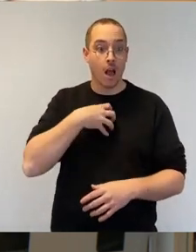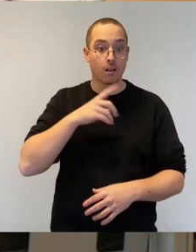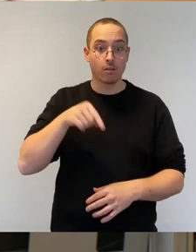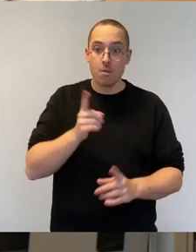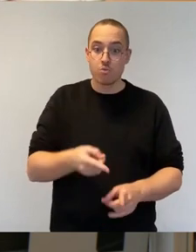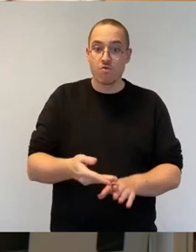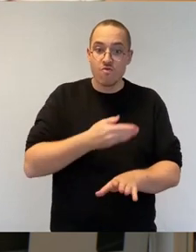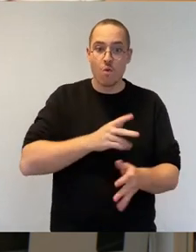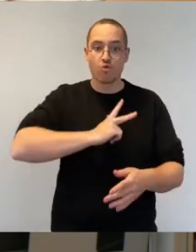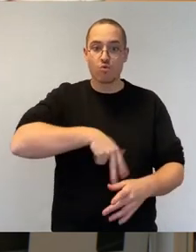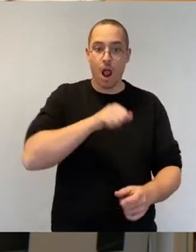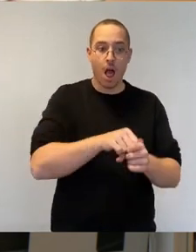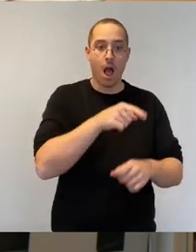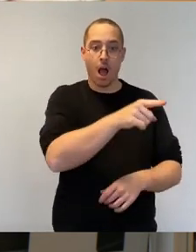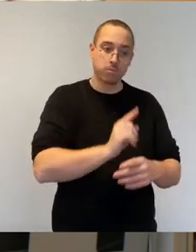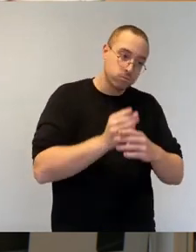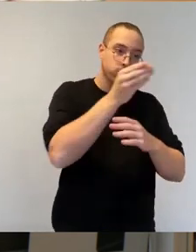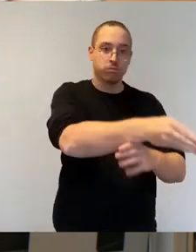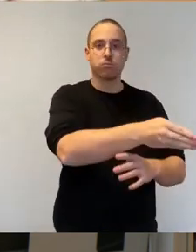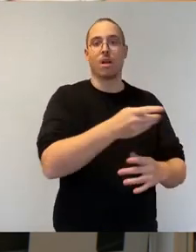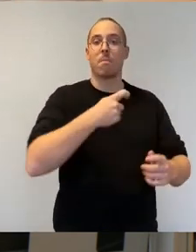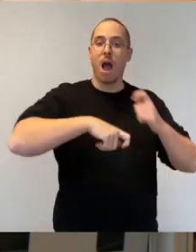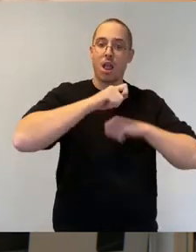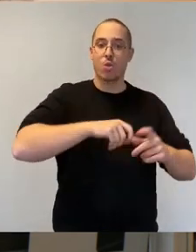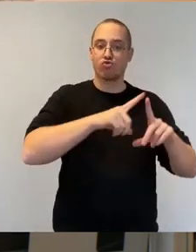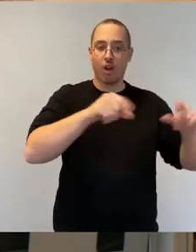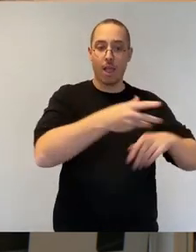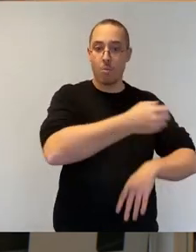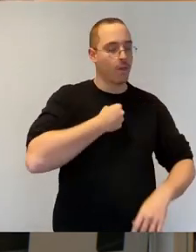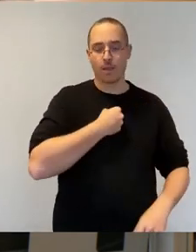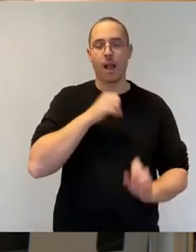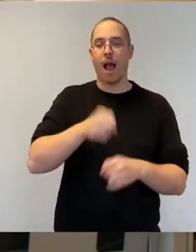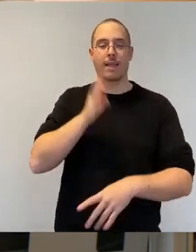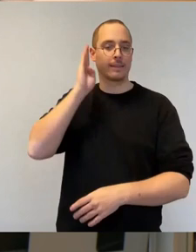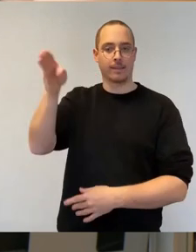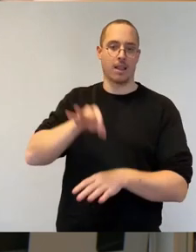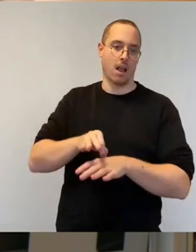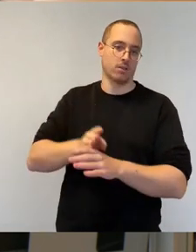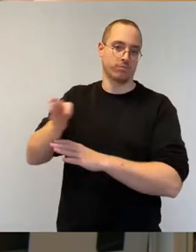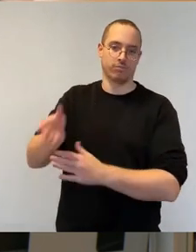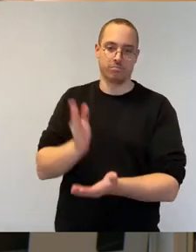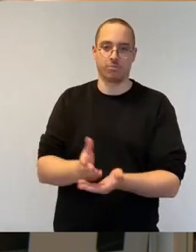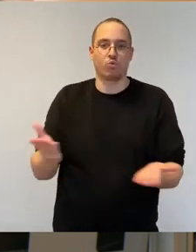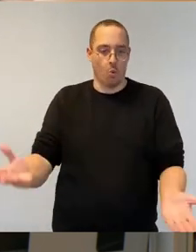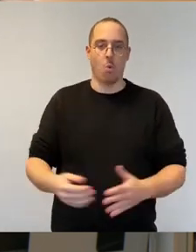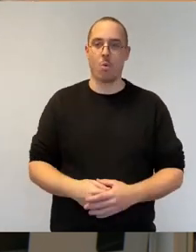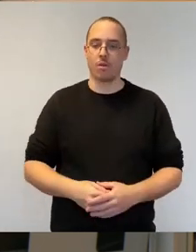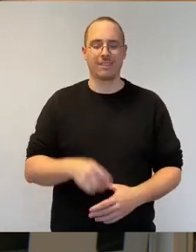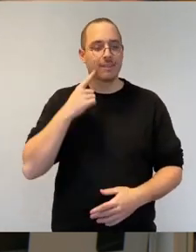abzuholen und sie können mit dieser Karte direkt zum Arzt gehen. Ähnlich sieht es auch aus mit dieser Bezahlkarte,